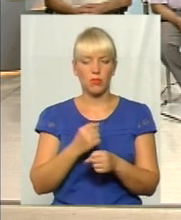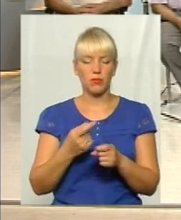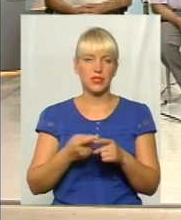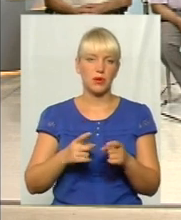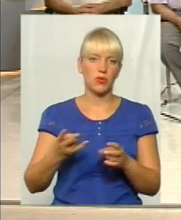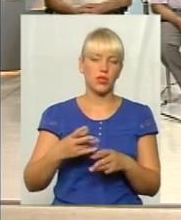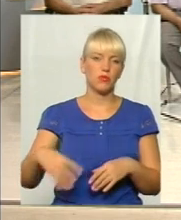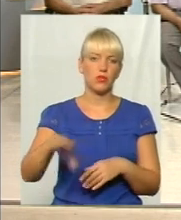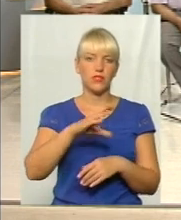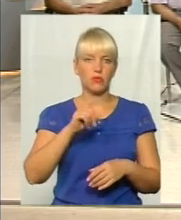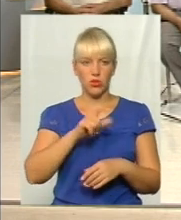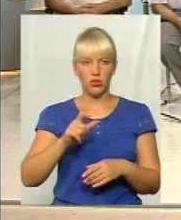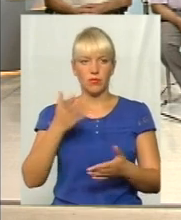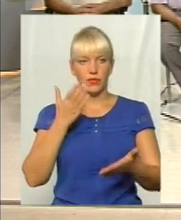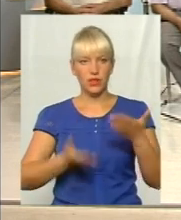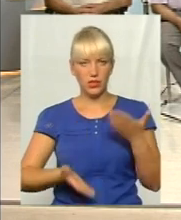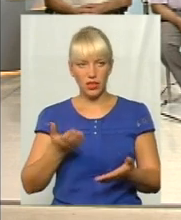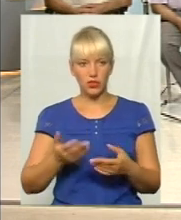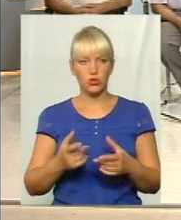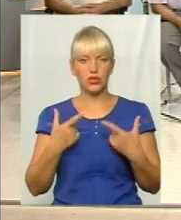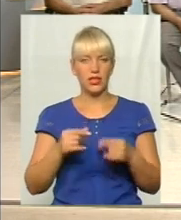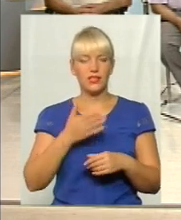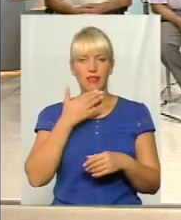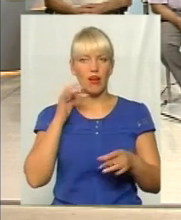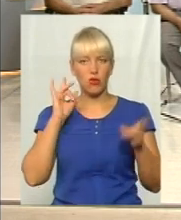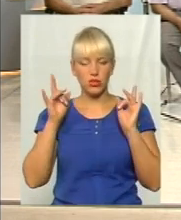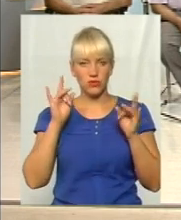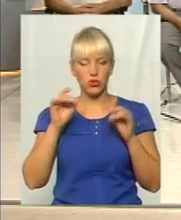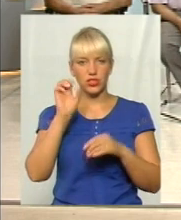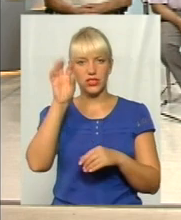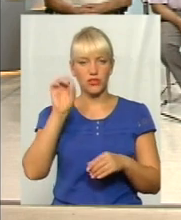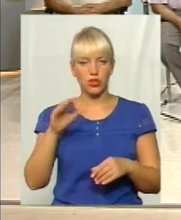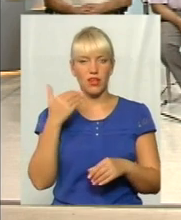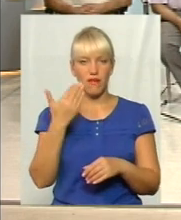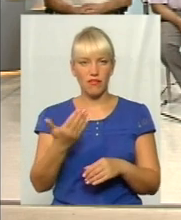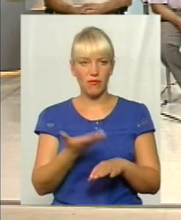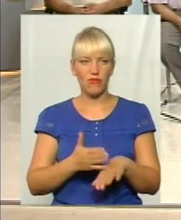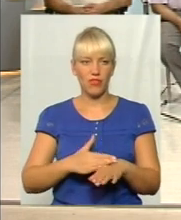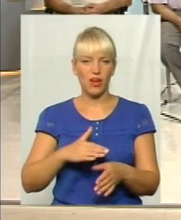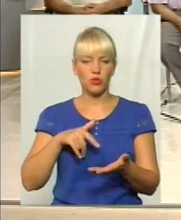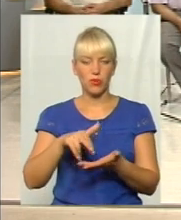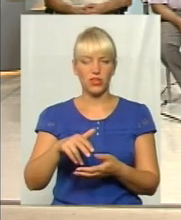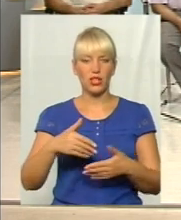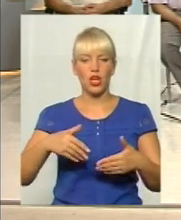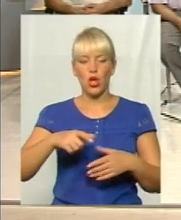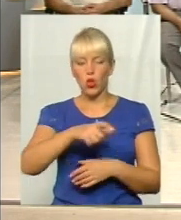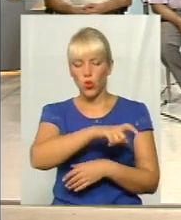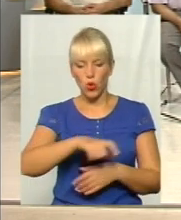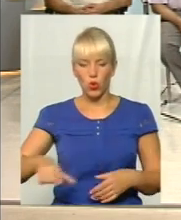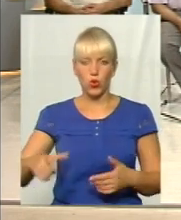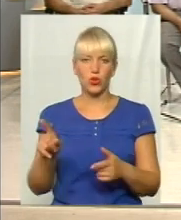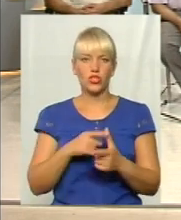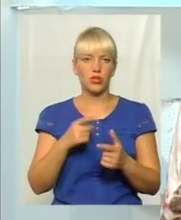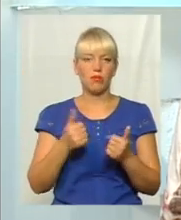усім людям. Якщо десь не озвучений світлофор, і вам важко перейти дорогу, якщо біля вас справді якась калюжа чи